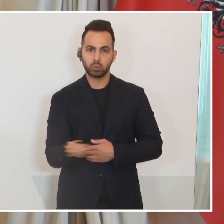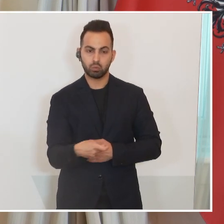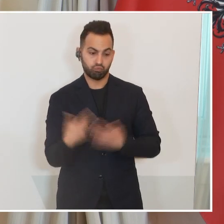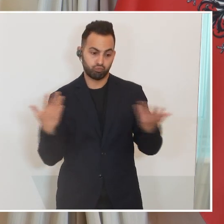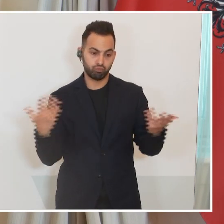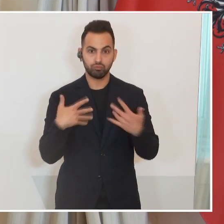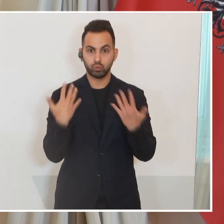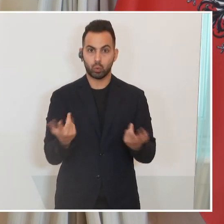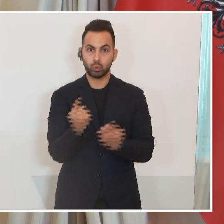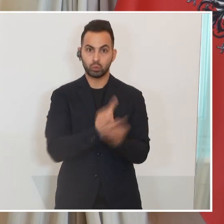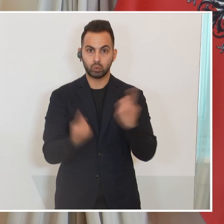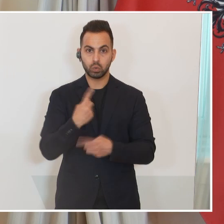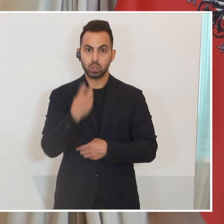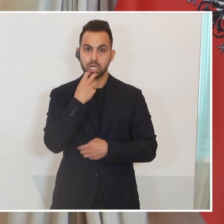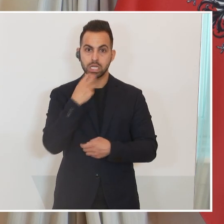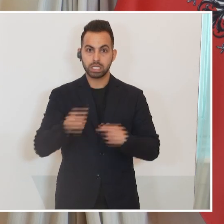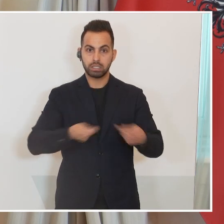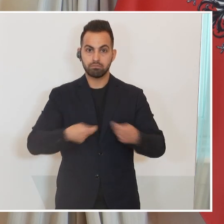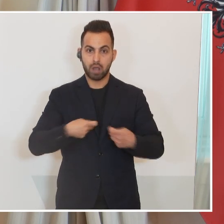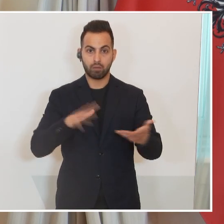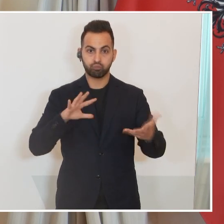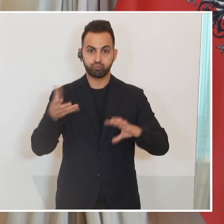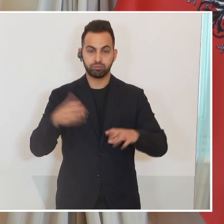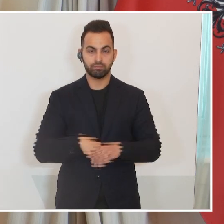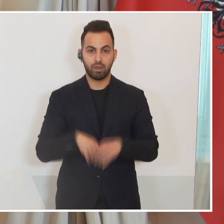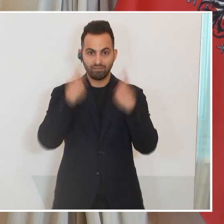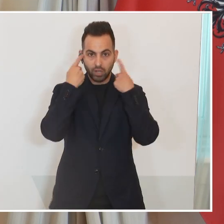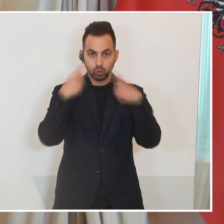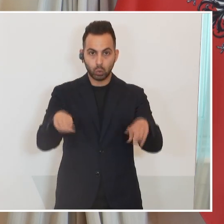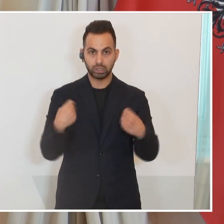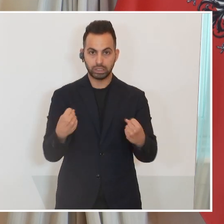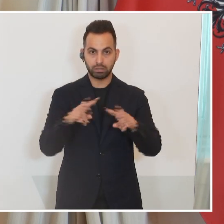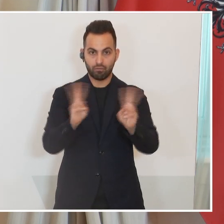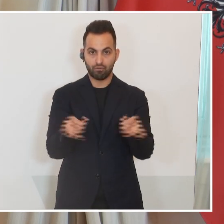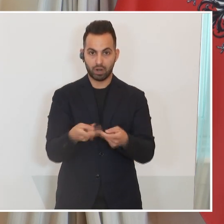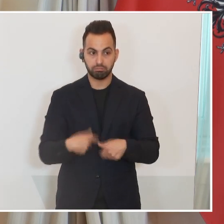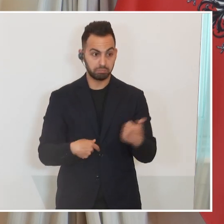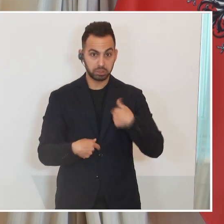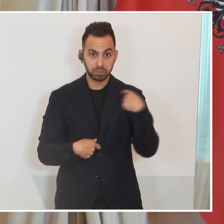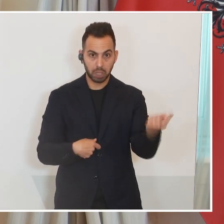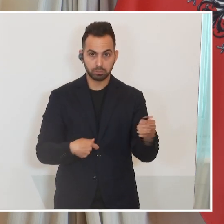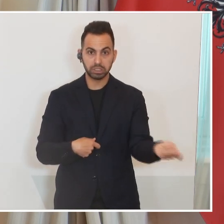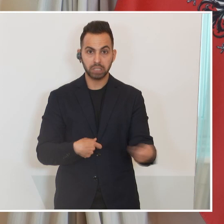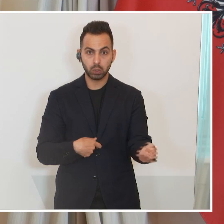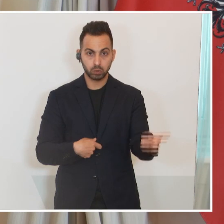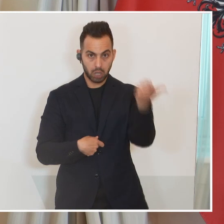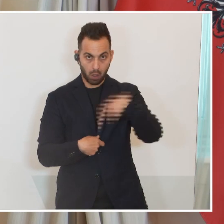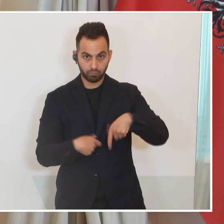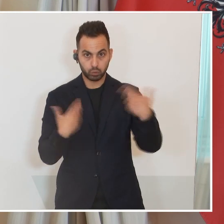diese Situation am Energiemarkt, auch bei der Versorgungssicherheit der Welt, selbst durch diese Sanktionen provozieren.